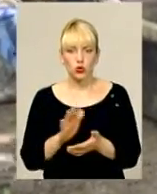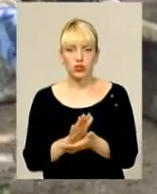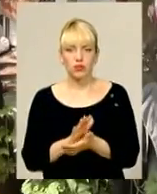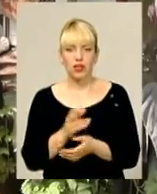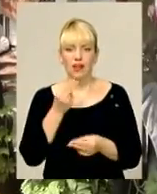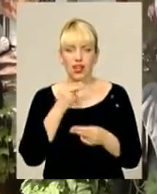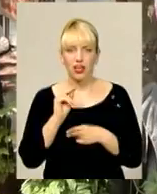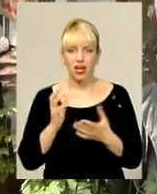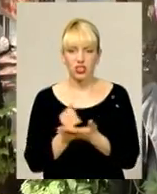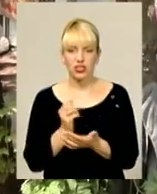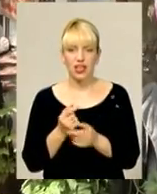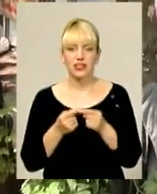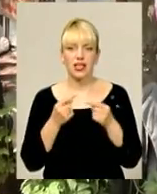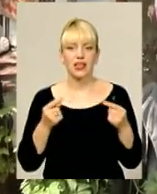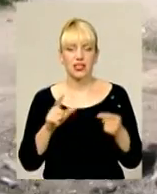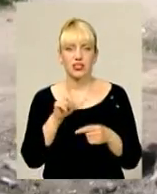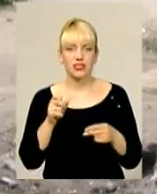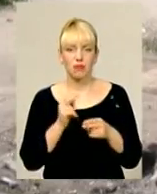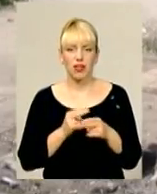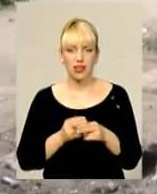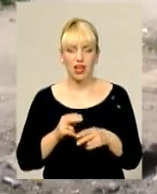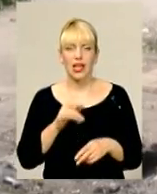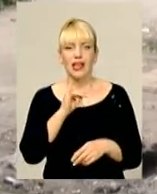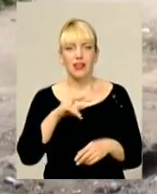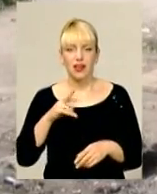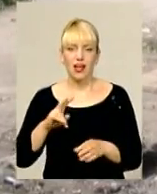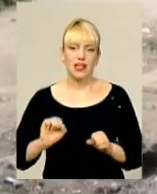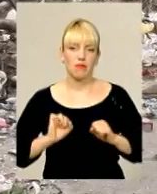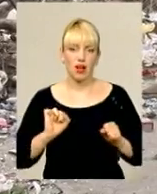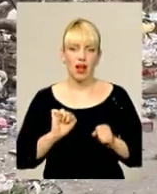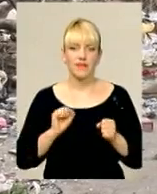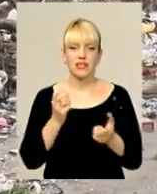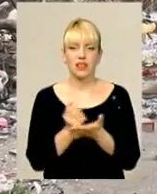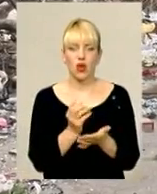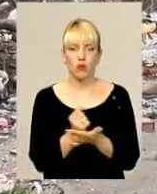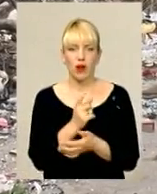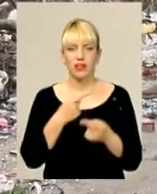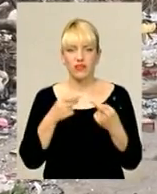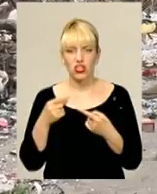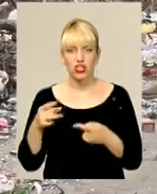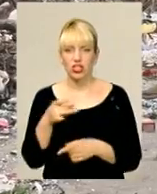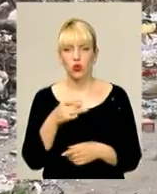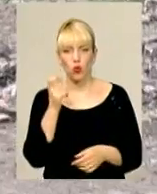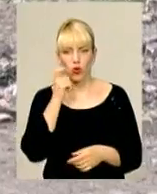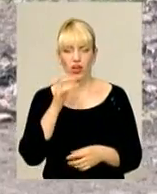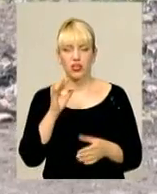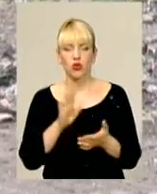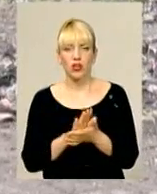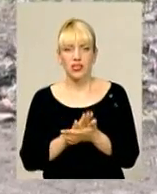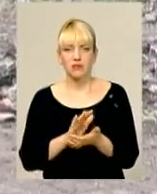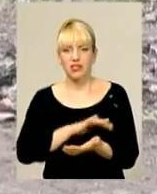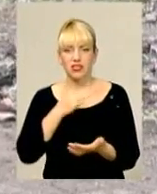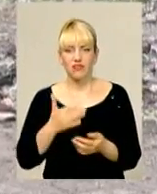– речі з металу. Ілля з Мукачево намагався заробляти і в інших регіонах України. Проте саме на Хмельницькому сміттєзвалищі заробітки